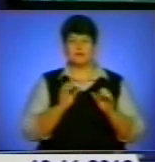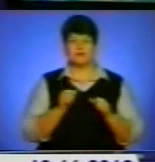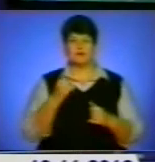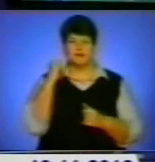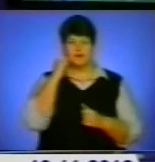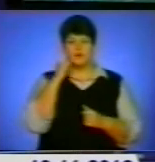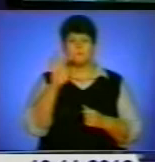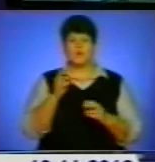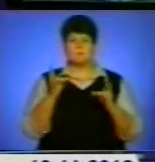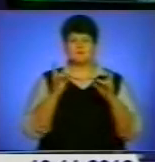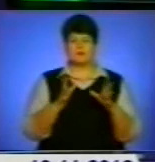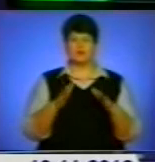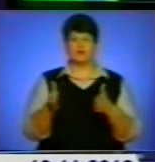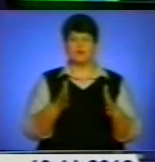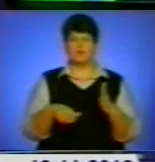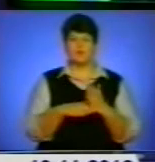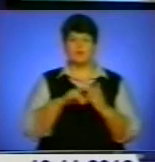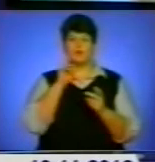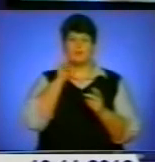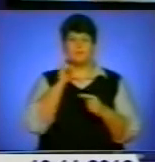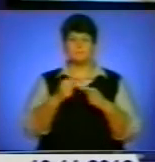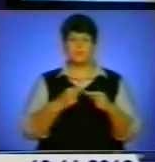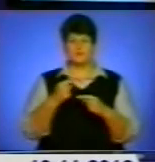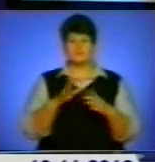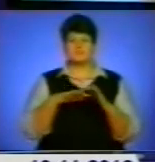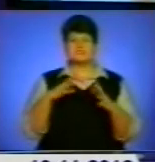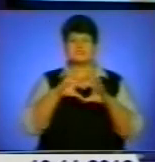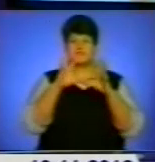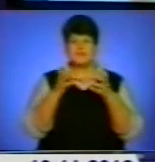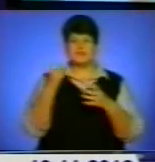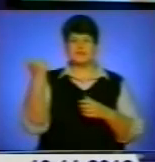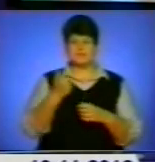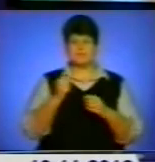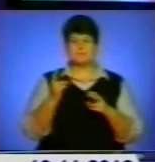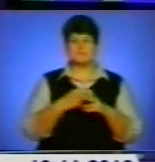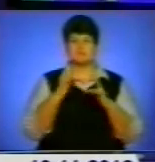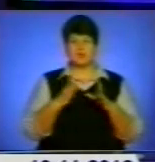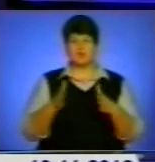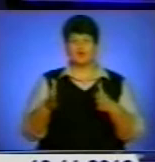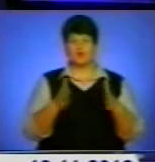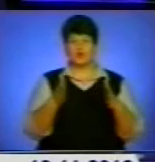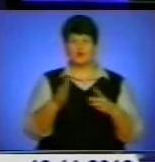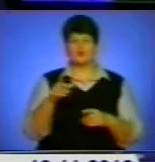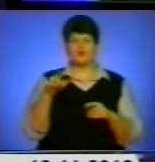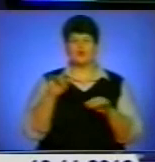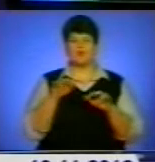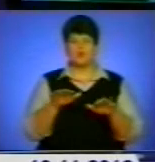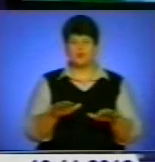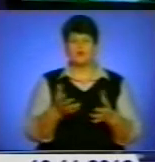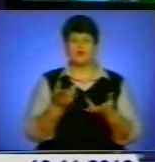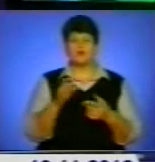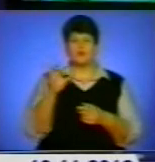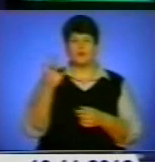автоінспекторам допомагає молоде покоління. У Всесвітній тиждень безпеки дорожнього руху, який відповідно до резолюції ООН проходить у